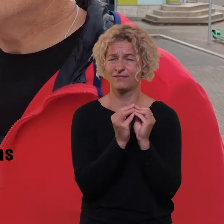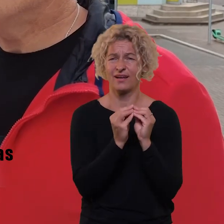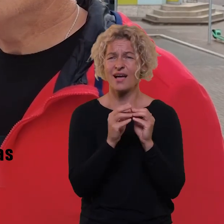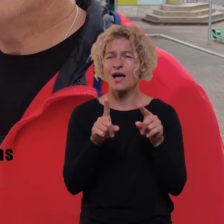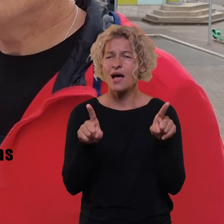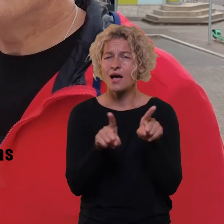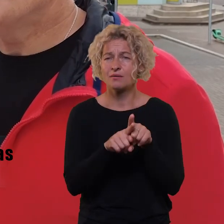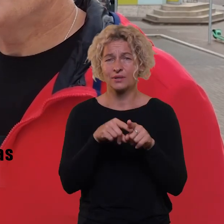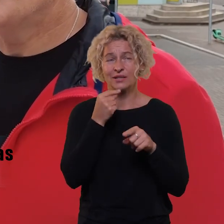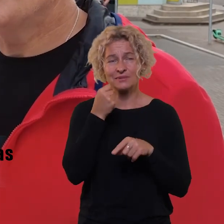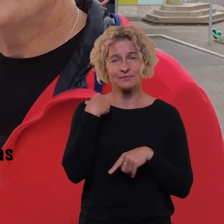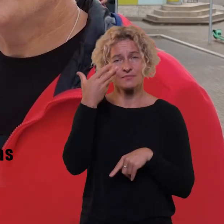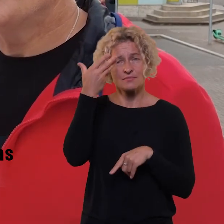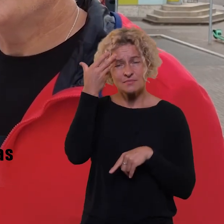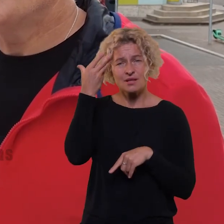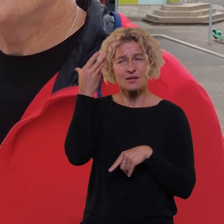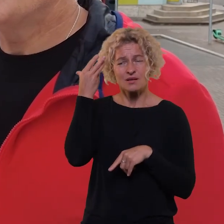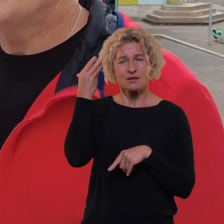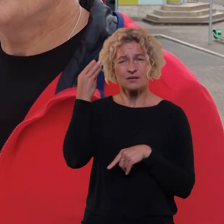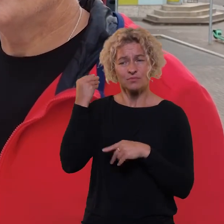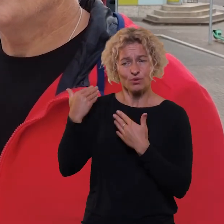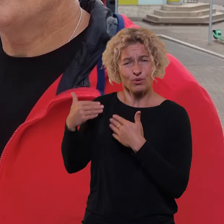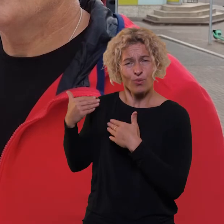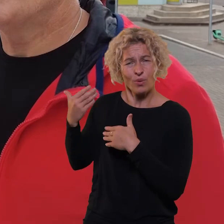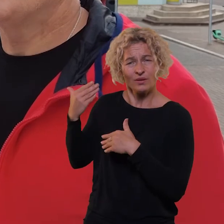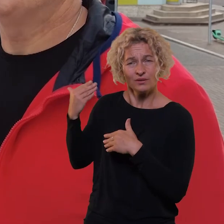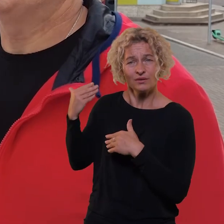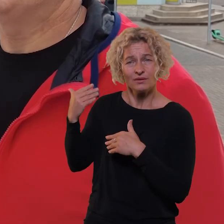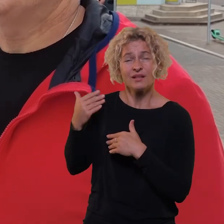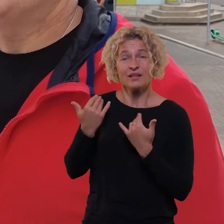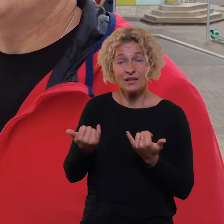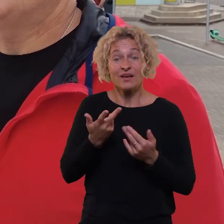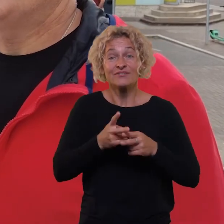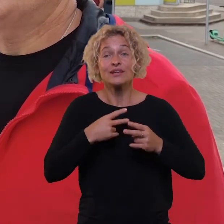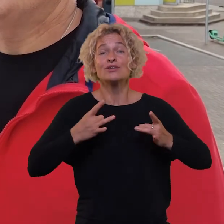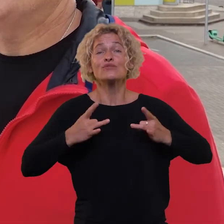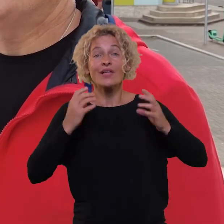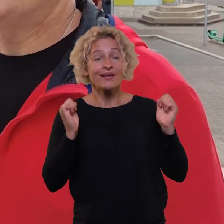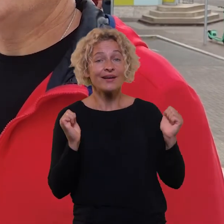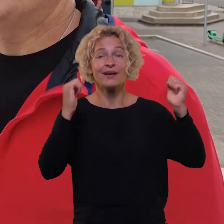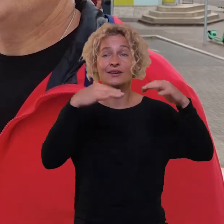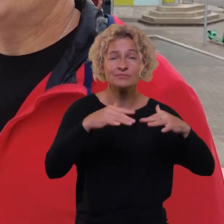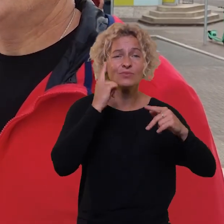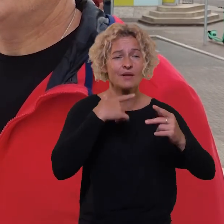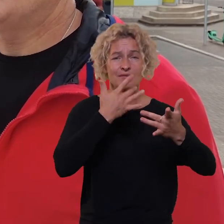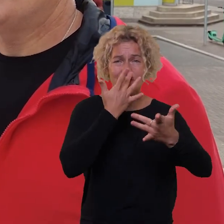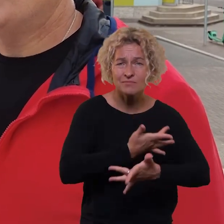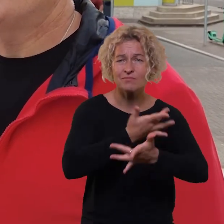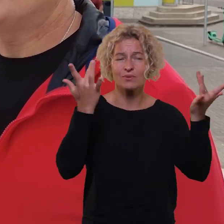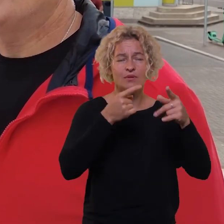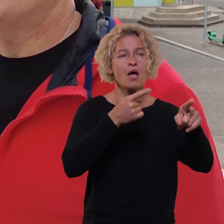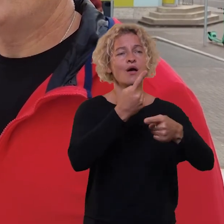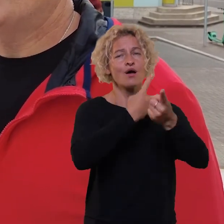apsimiršuose šiek tiek. Tai tie visi renginiai, visi pasirodymai, maničių, tarsi dar vienas primenimas, kad na, dar niekas